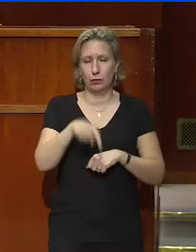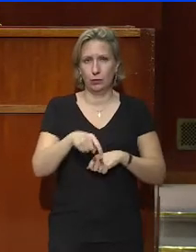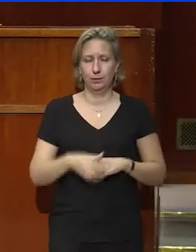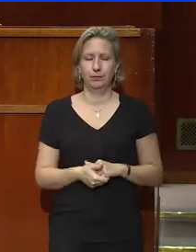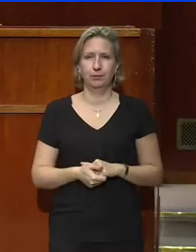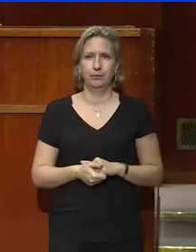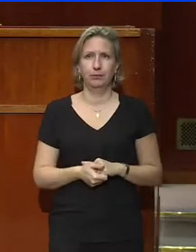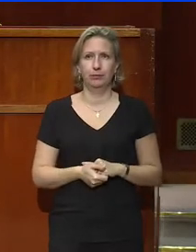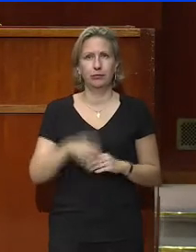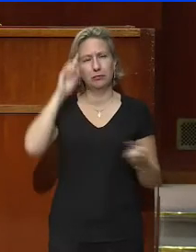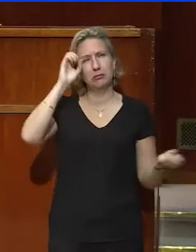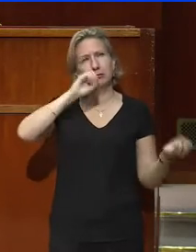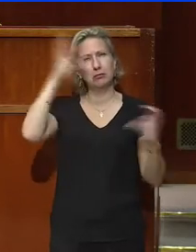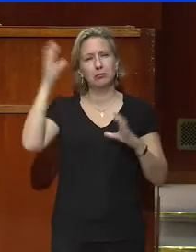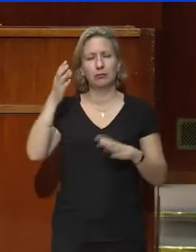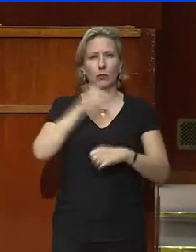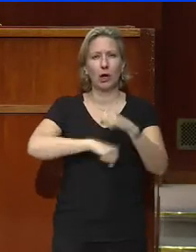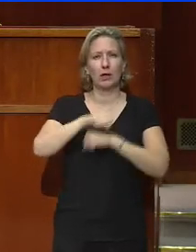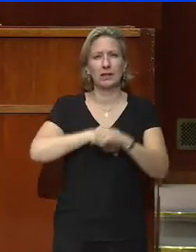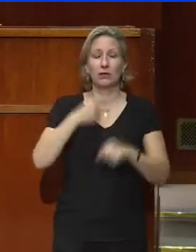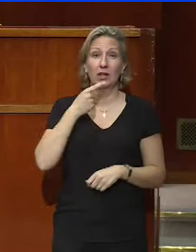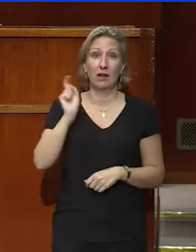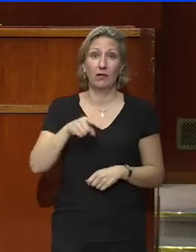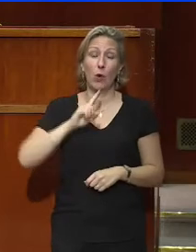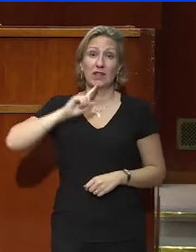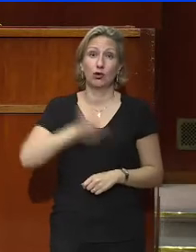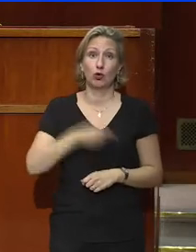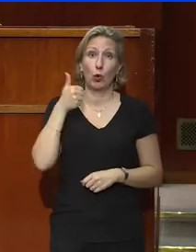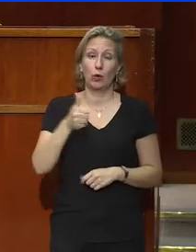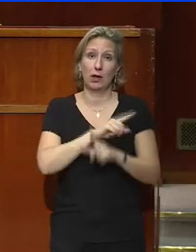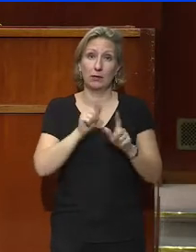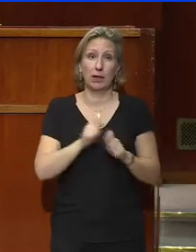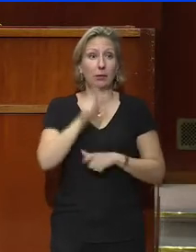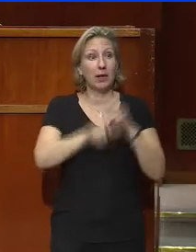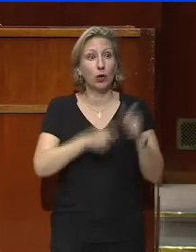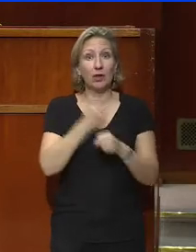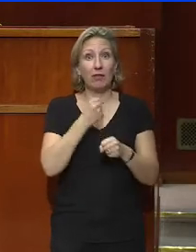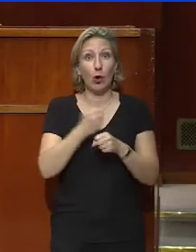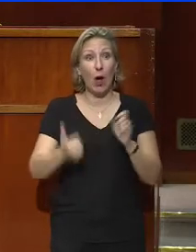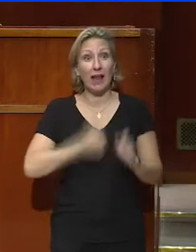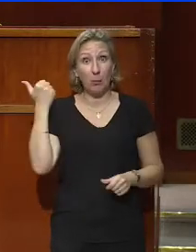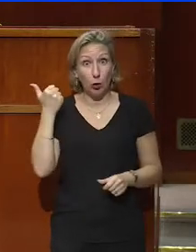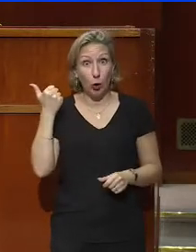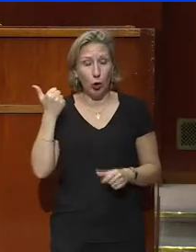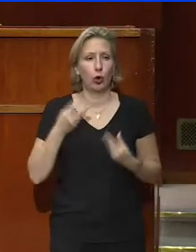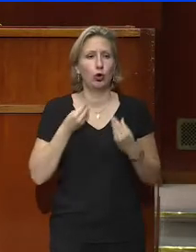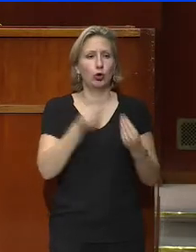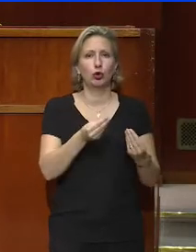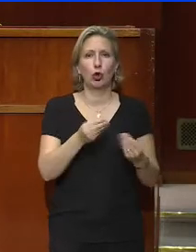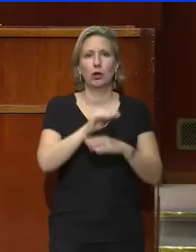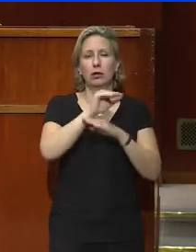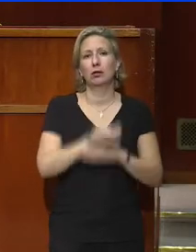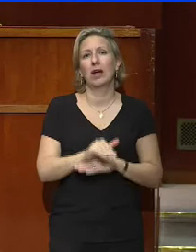Et, dans mon esprit organisé, ça implique de respecter au moins une exigence, celle d'offrir à ces travailleurs indépendants des garanties comparables,